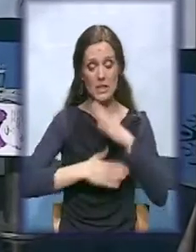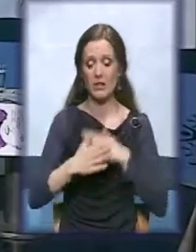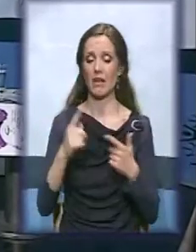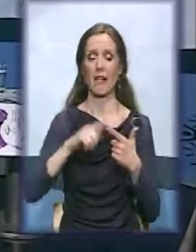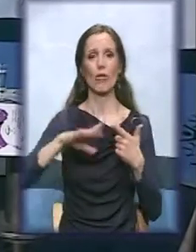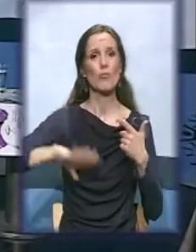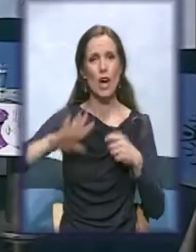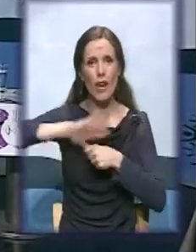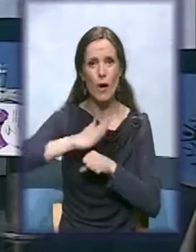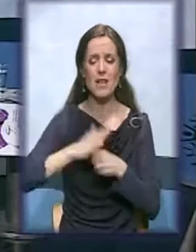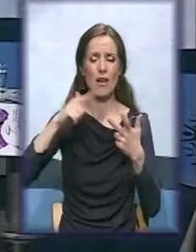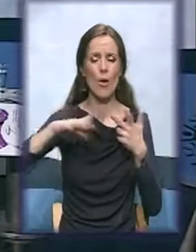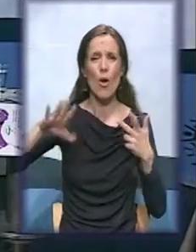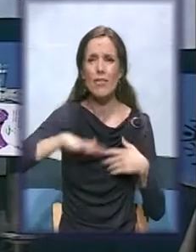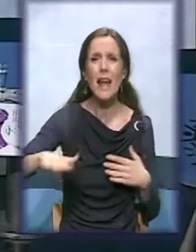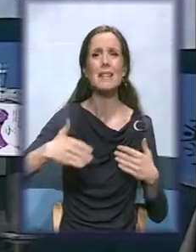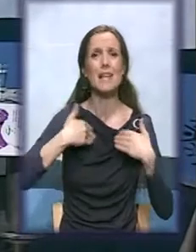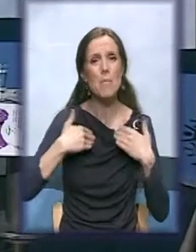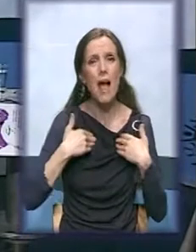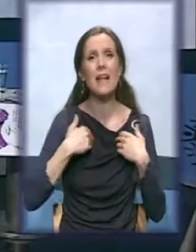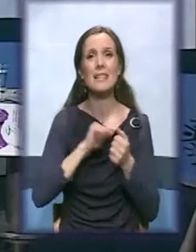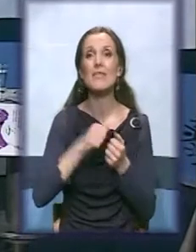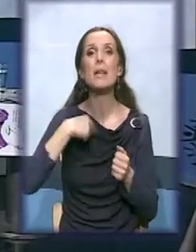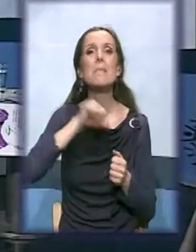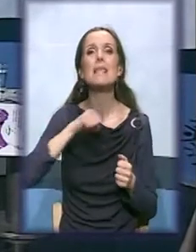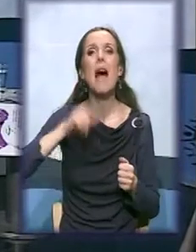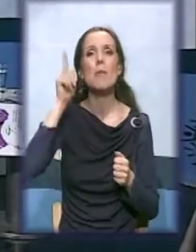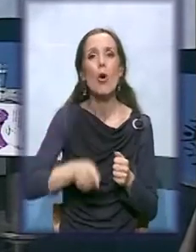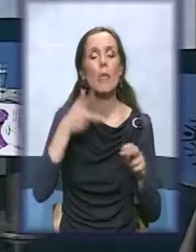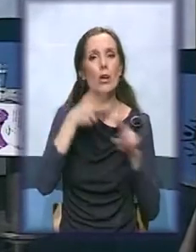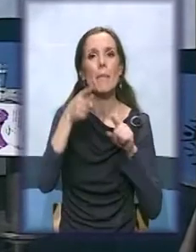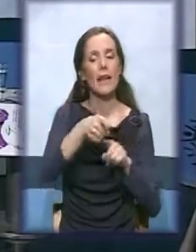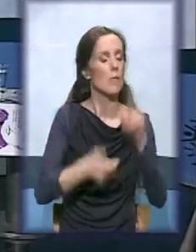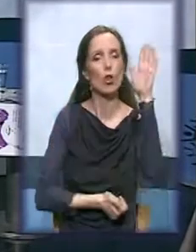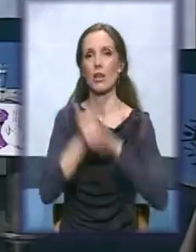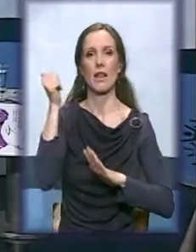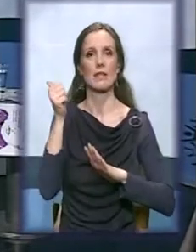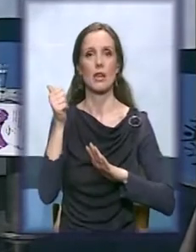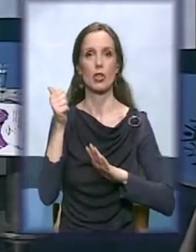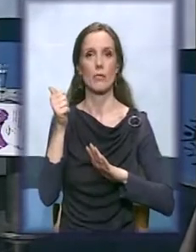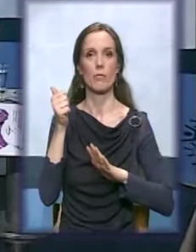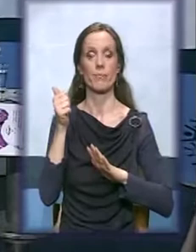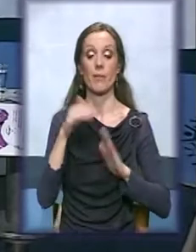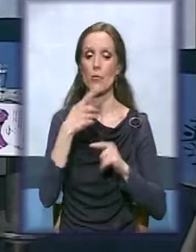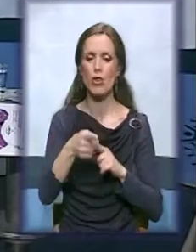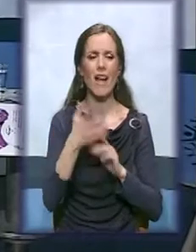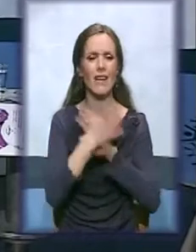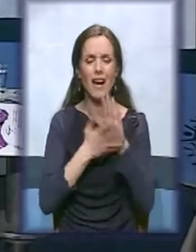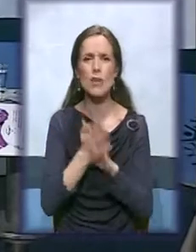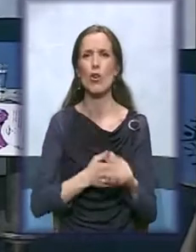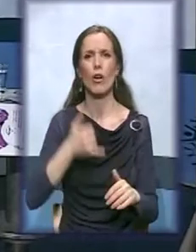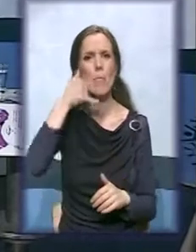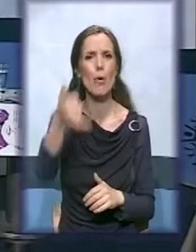nasilju, dece, mladih i svih, moramo sami da izađemo iz toga. Posle ovakvih razgovora, poziva, sos telefona,